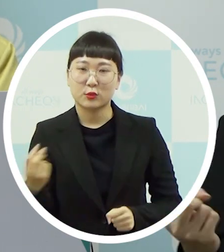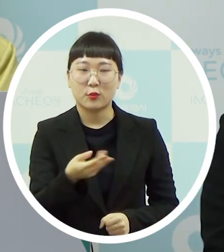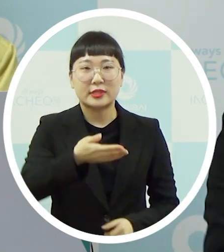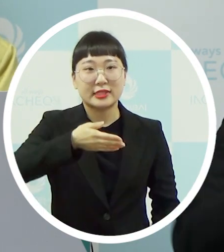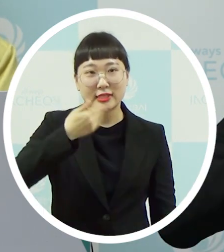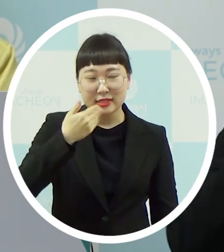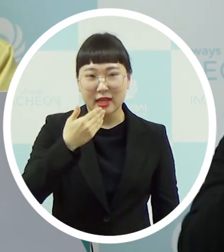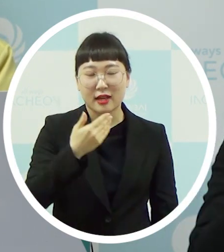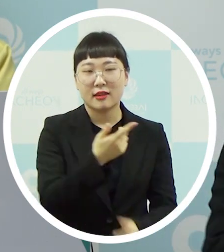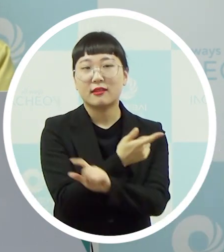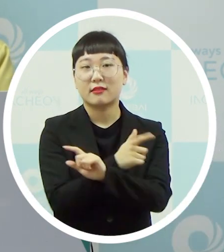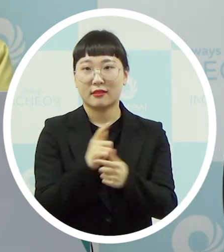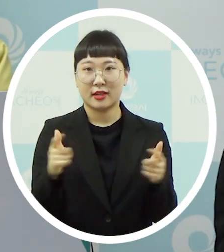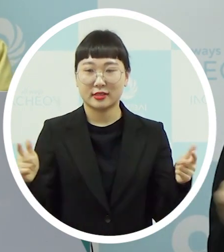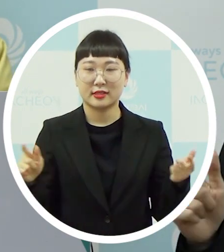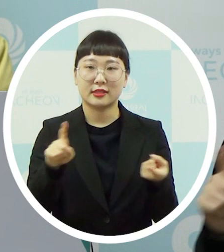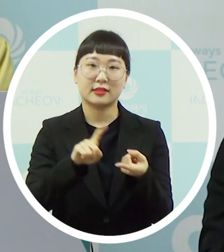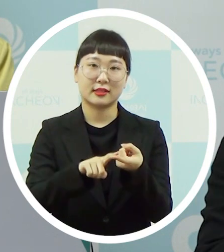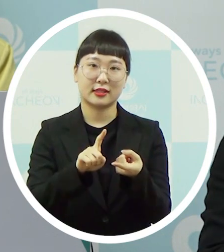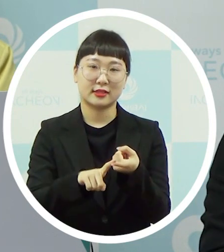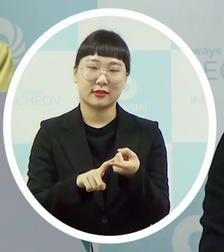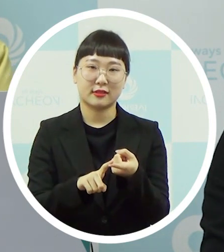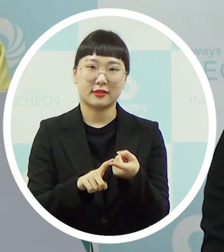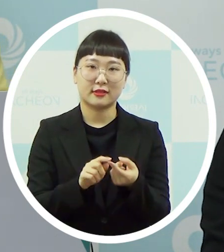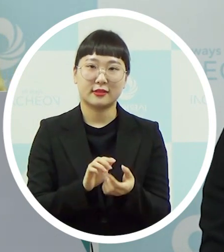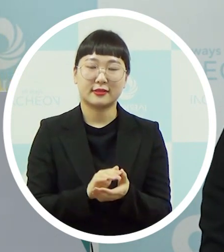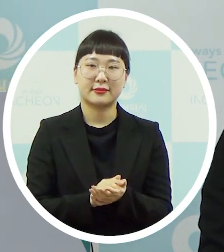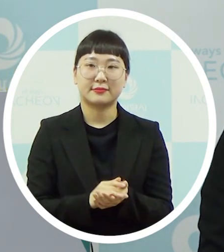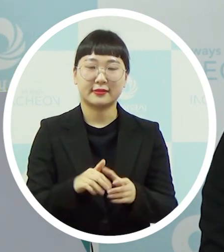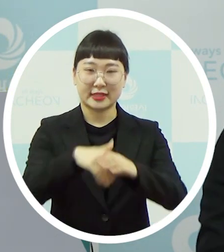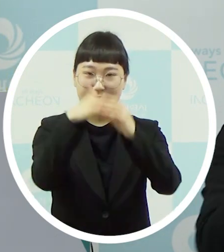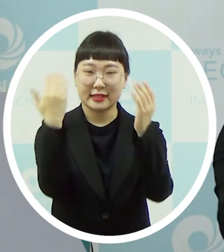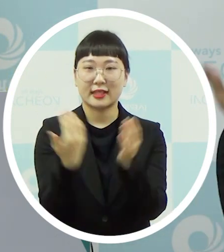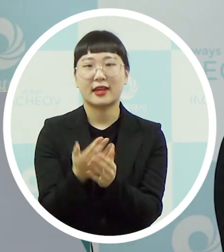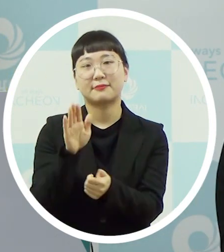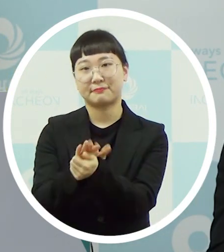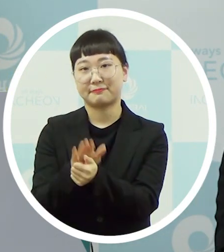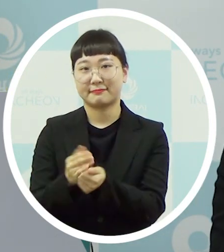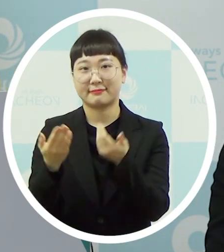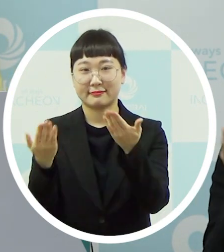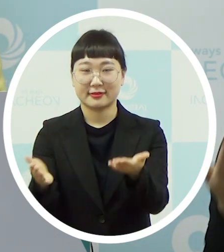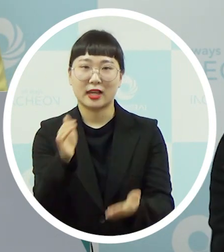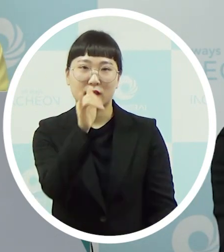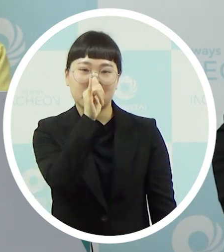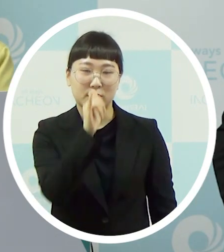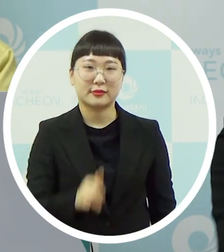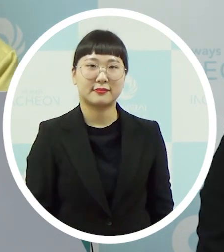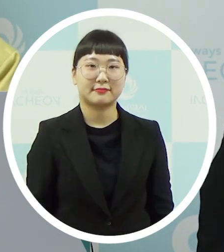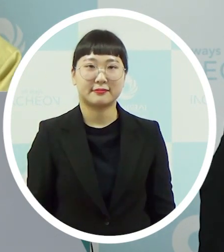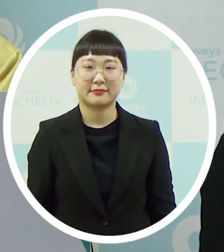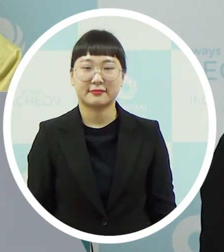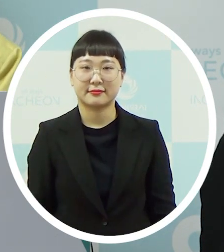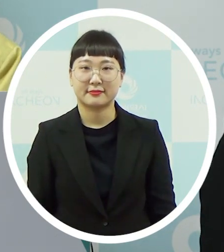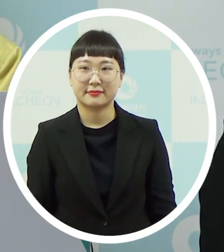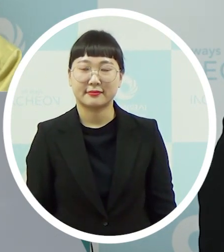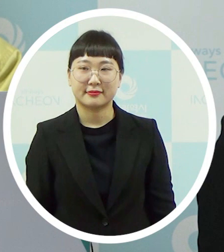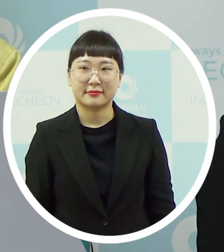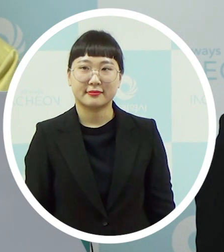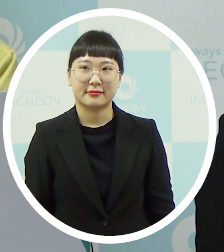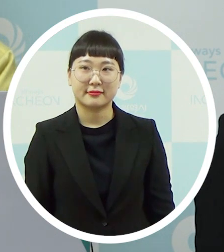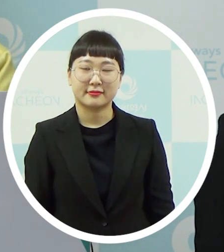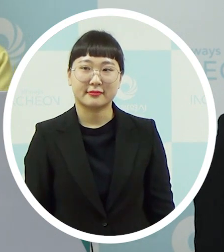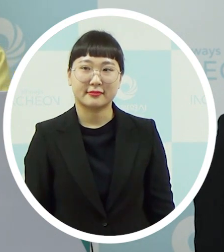식사라든가 이런 부분들은 전체적으로 다 제공을 하고 있고요 그리고 자가진단표라든가